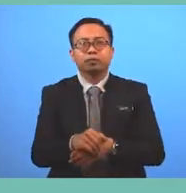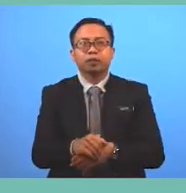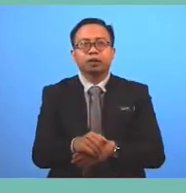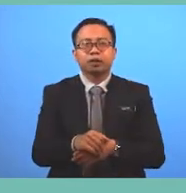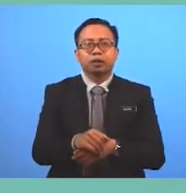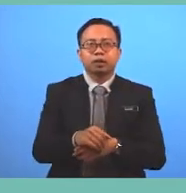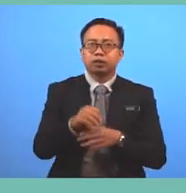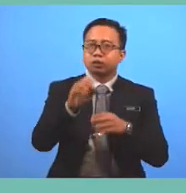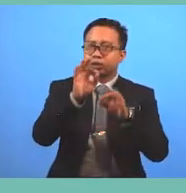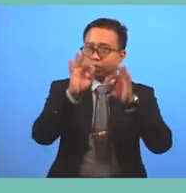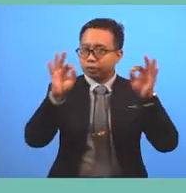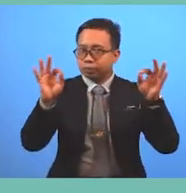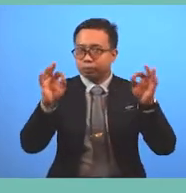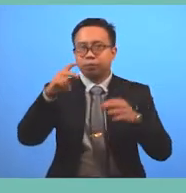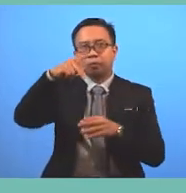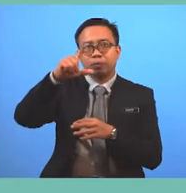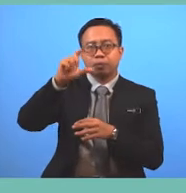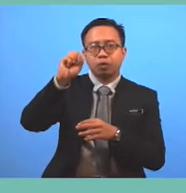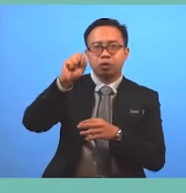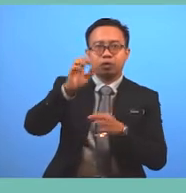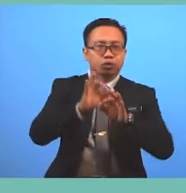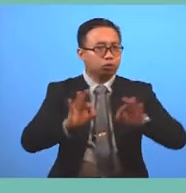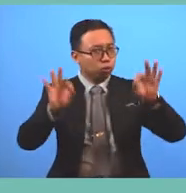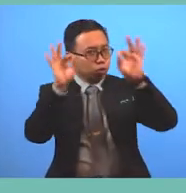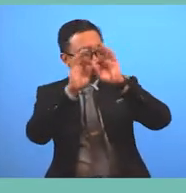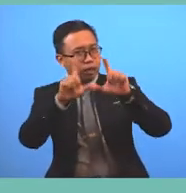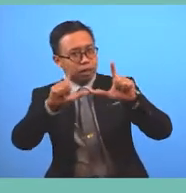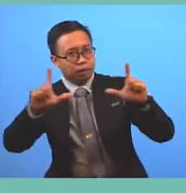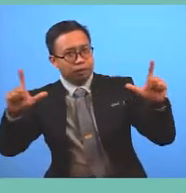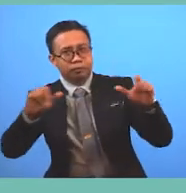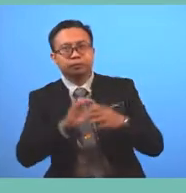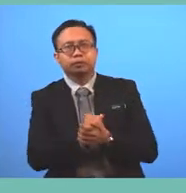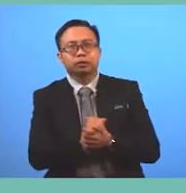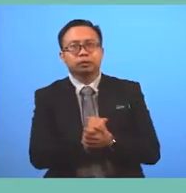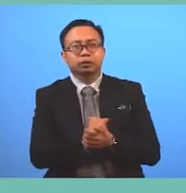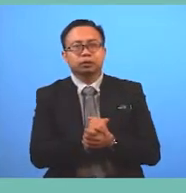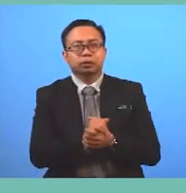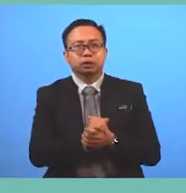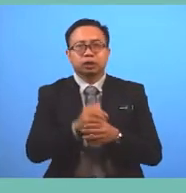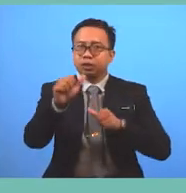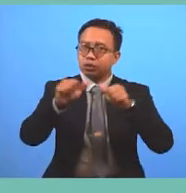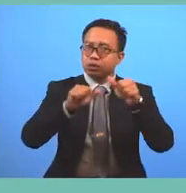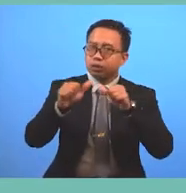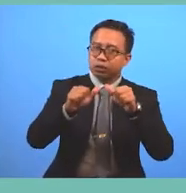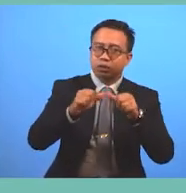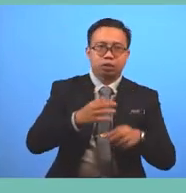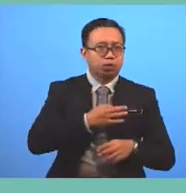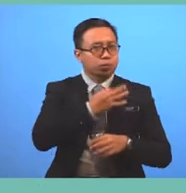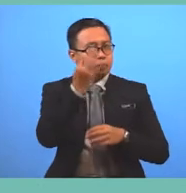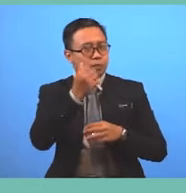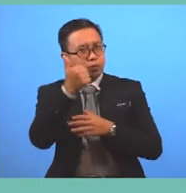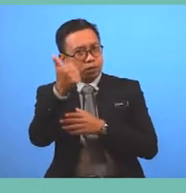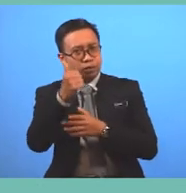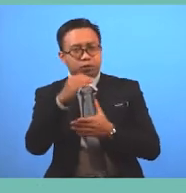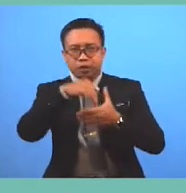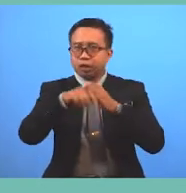Plot or storyline Stunts An exciting action in a